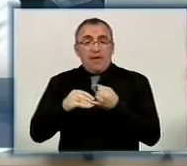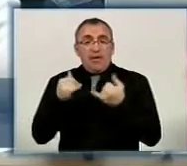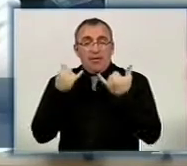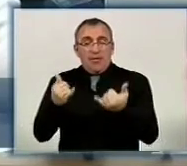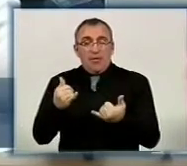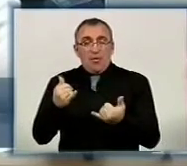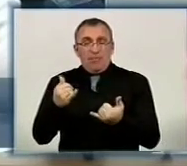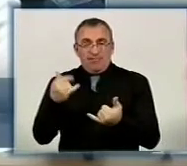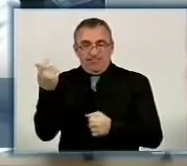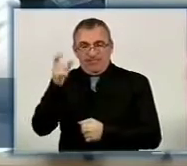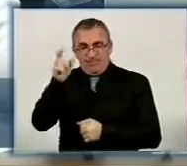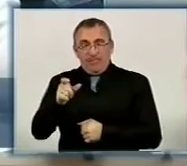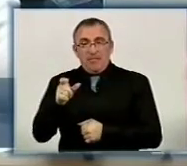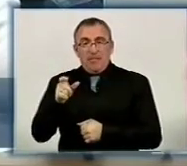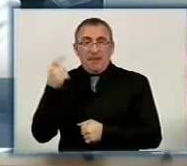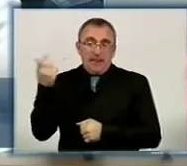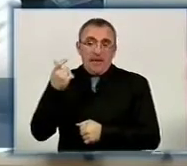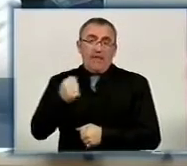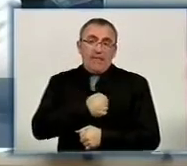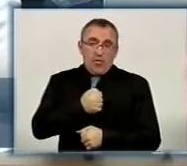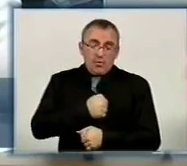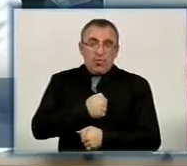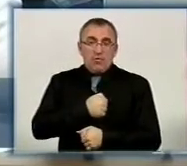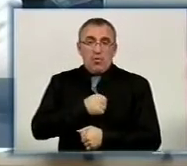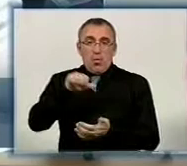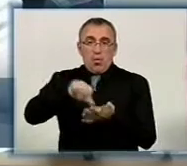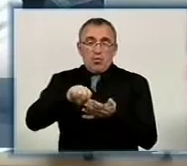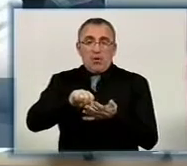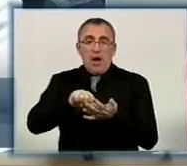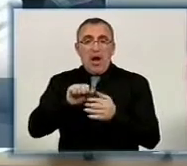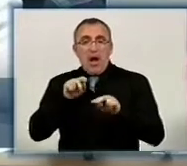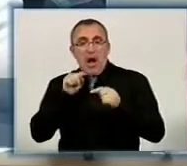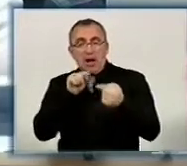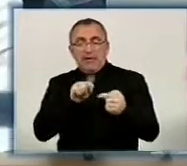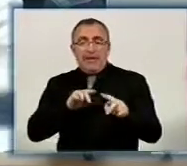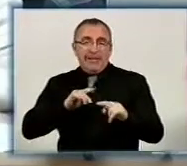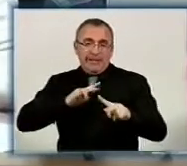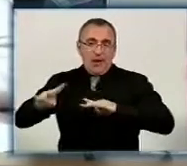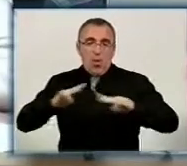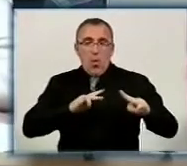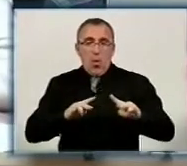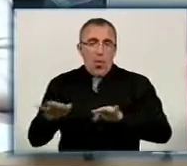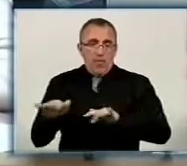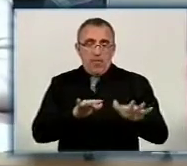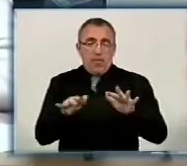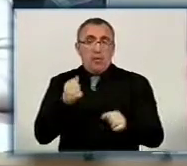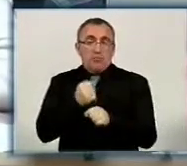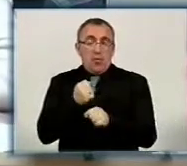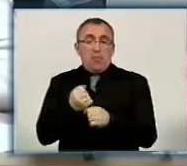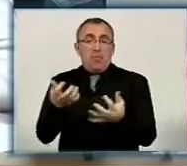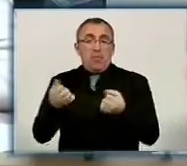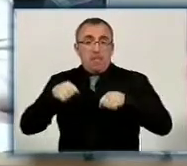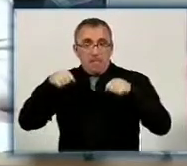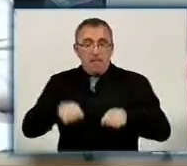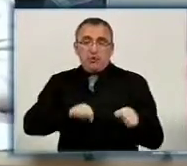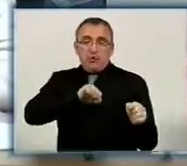'єктів господарювання, а й для військових учасників антитерористичних операцій, які заробили це право, захищаючи